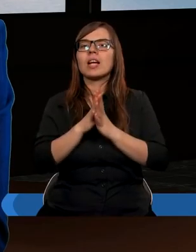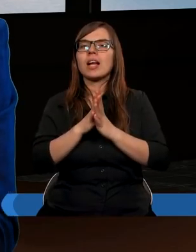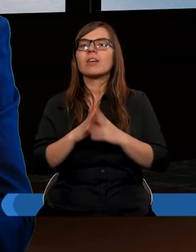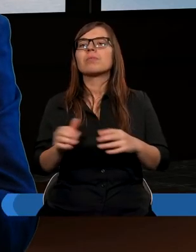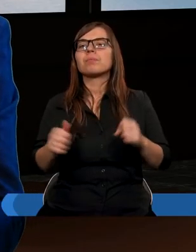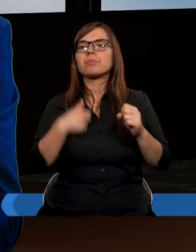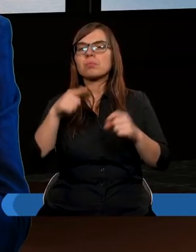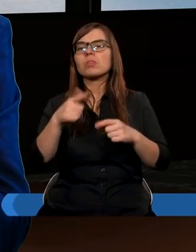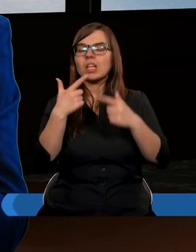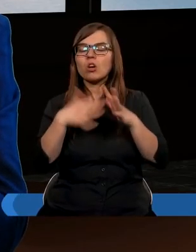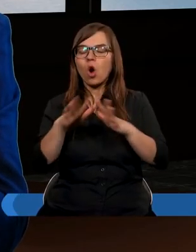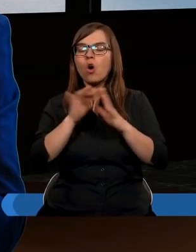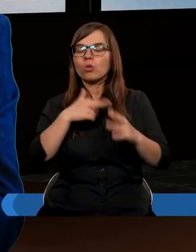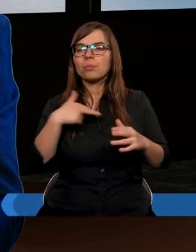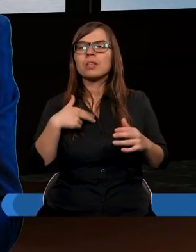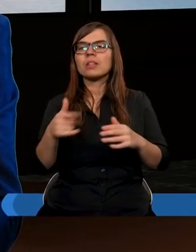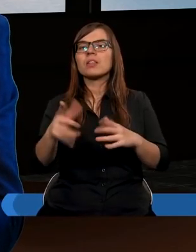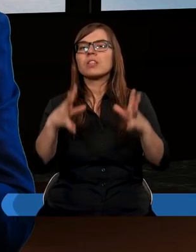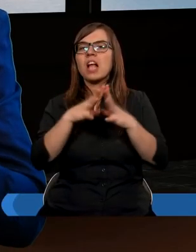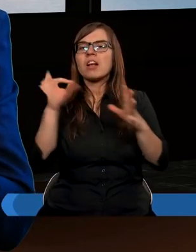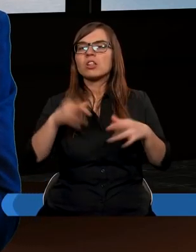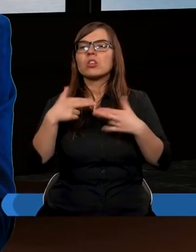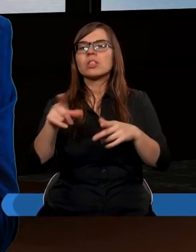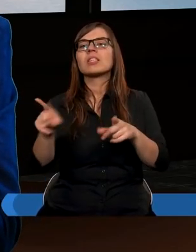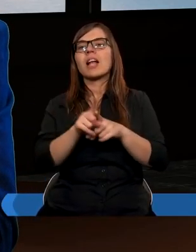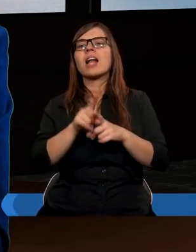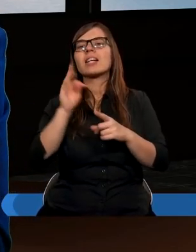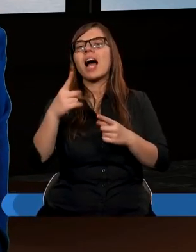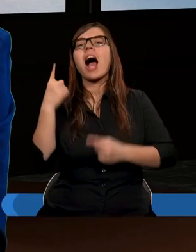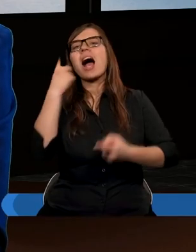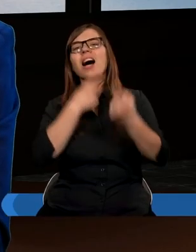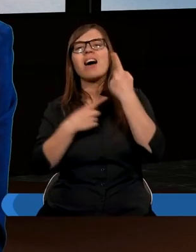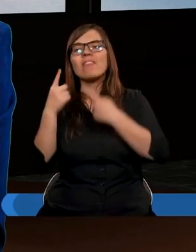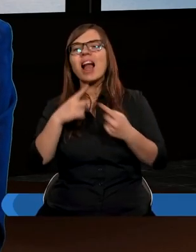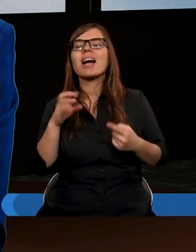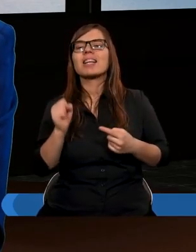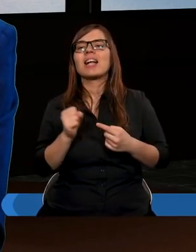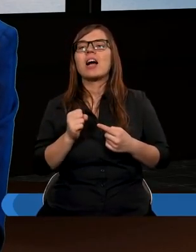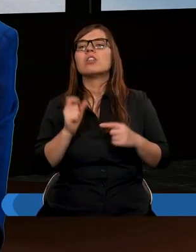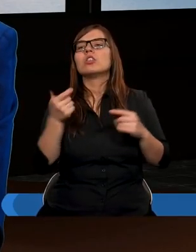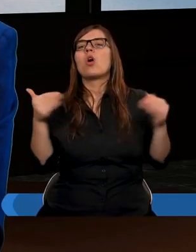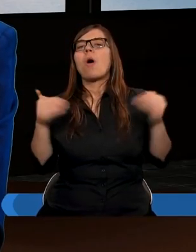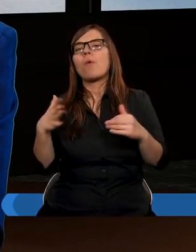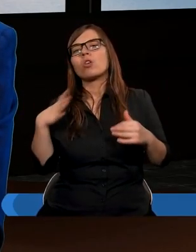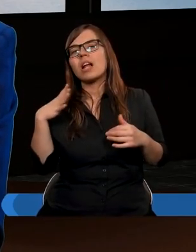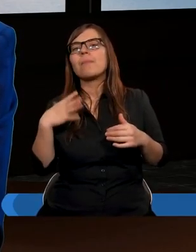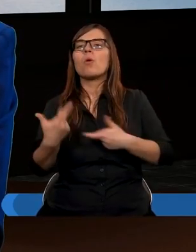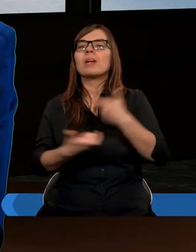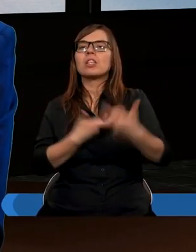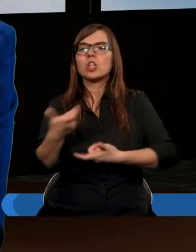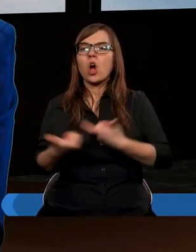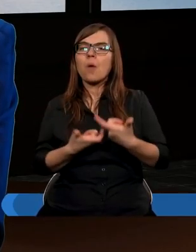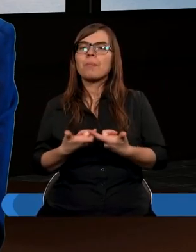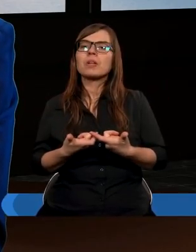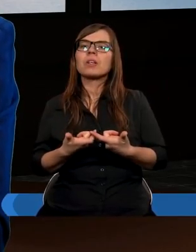I żebyśmy też jako Kościół przy uczeniu dziesięciny też taką refleksję nad samym sobą zrobili. Co można by było zrobić